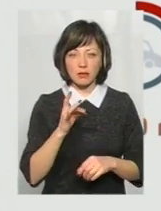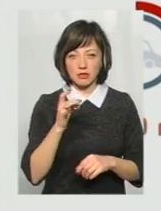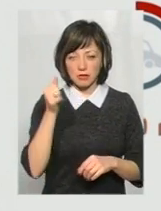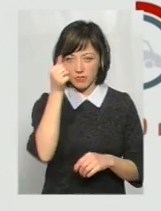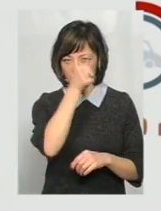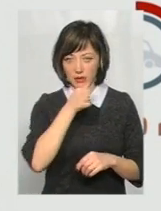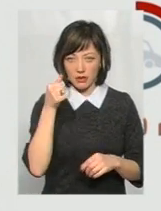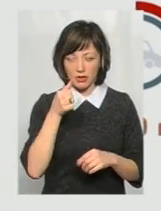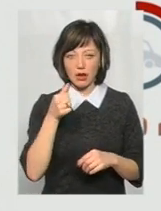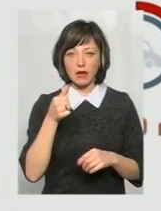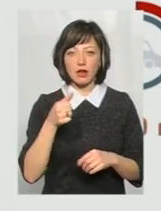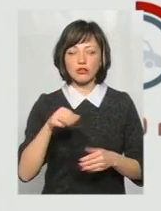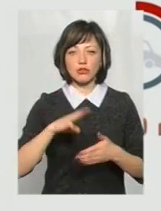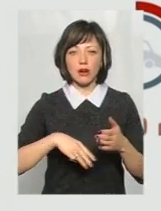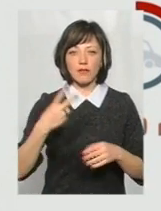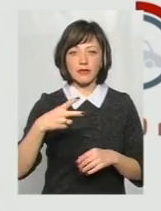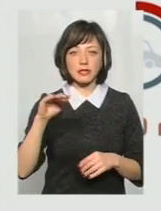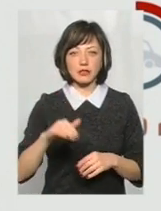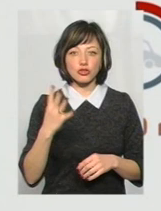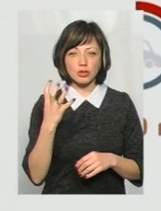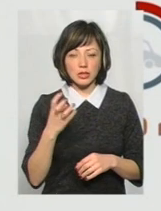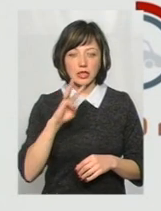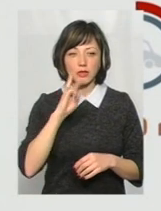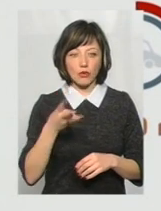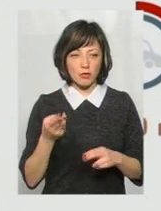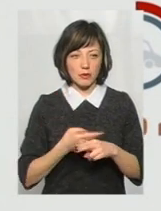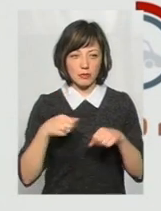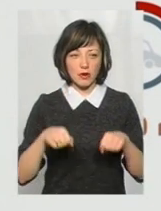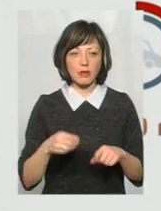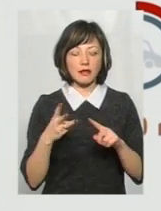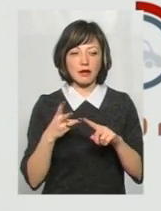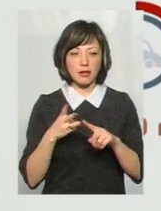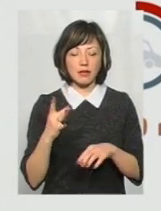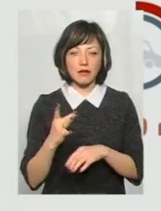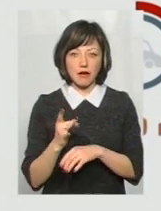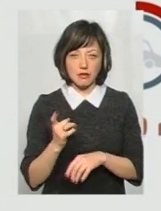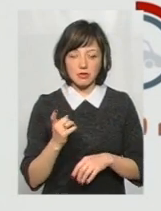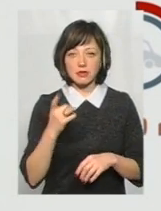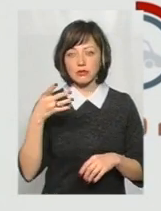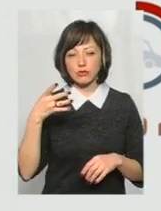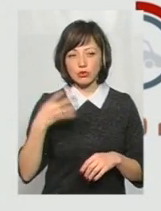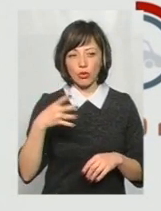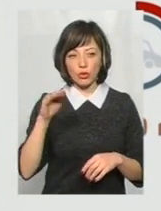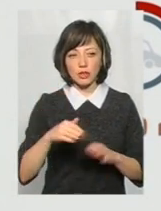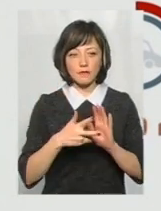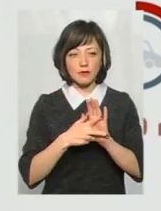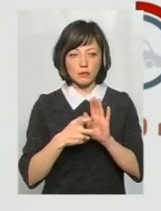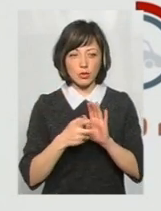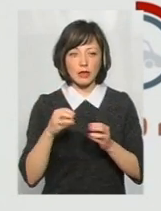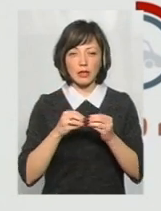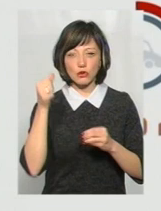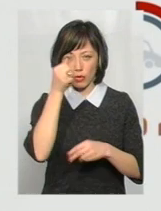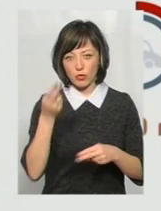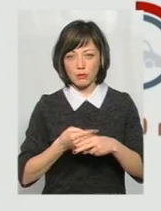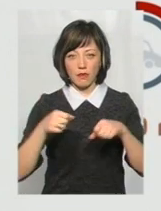підпитку керує, то штраф 20-400 і 3 роки позбавлення. Ну, якщо вже втретє, то 40-800 і десь років позбавлення права керувати.